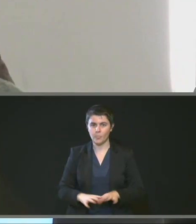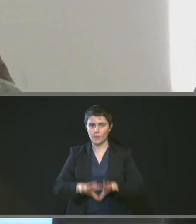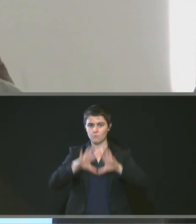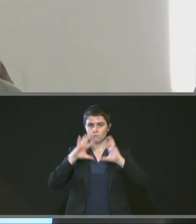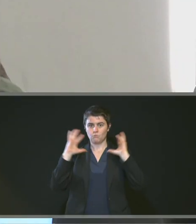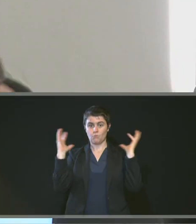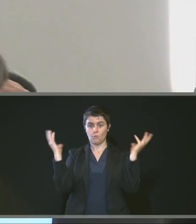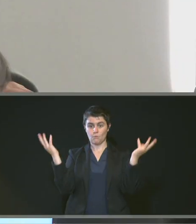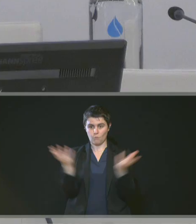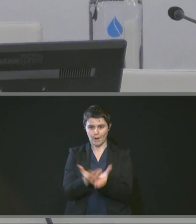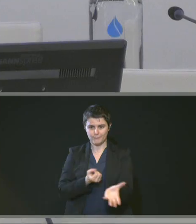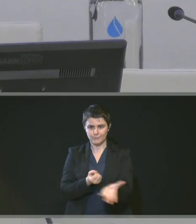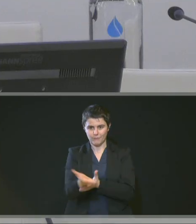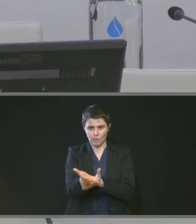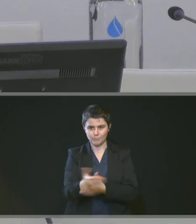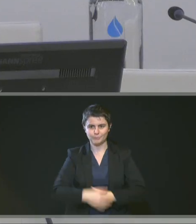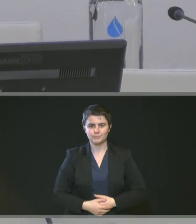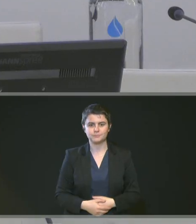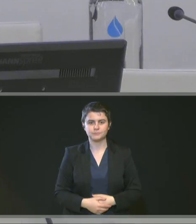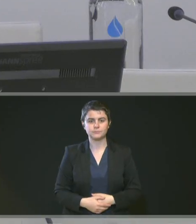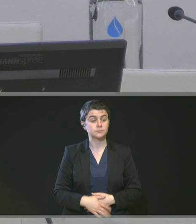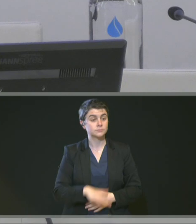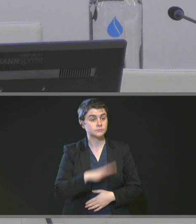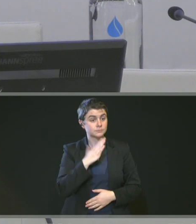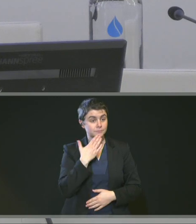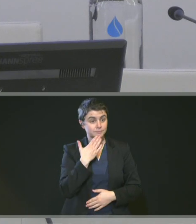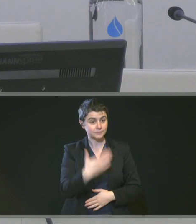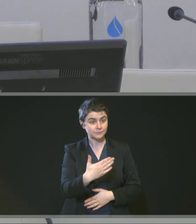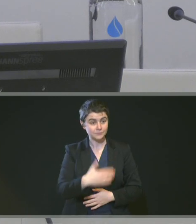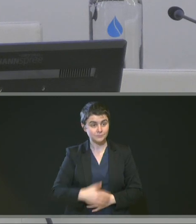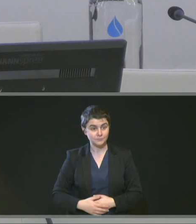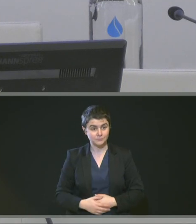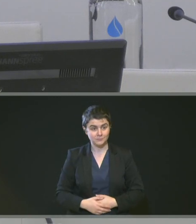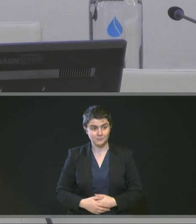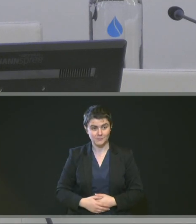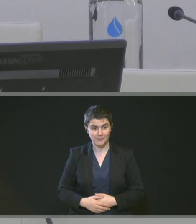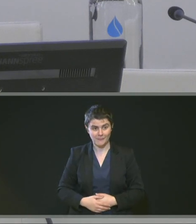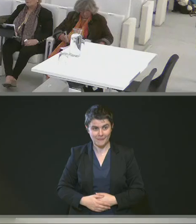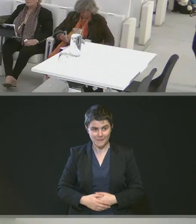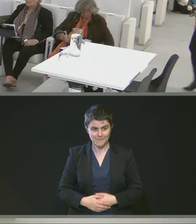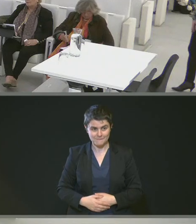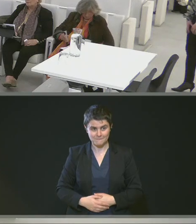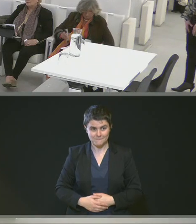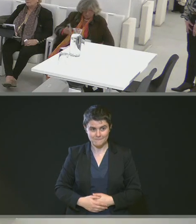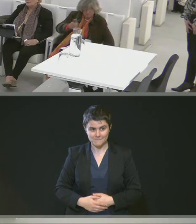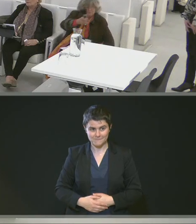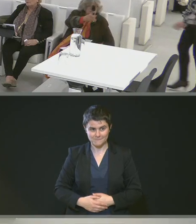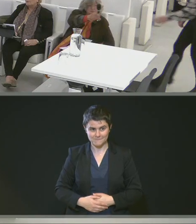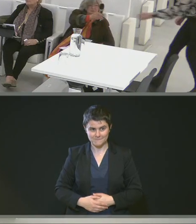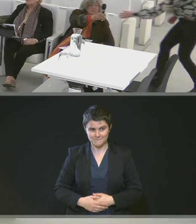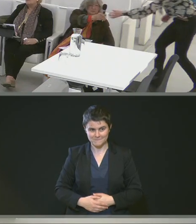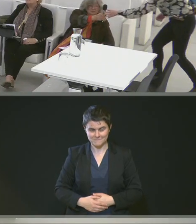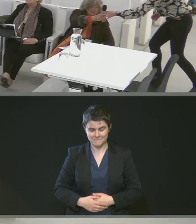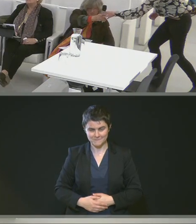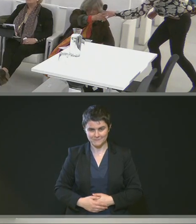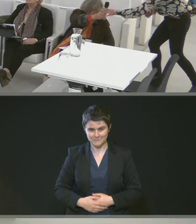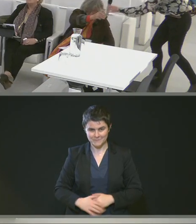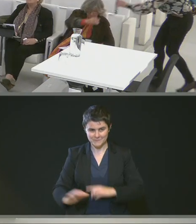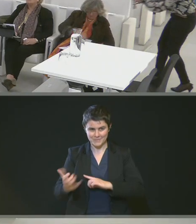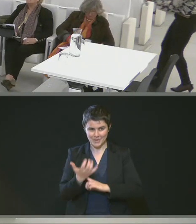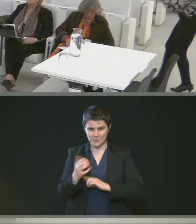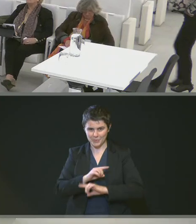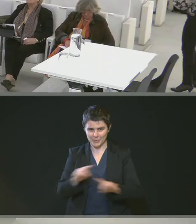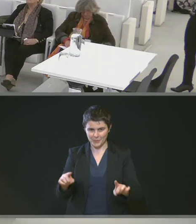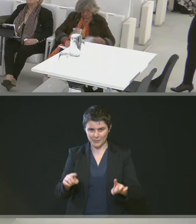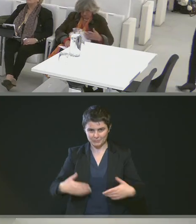peux vous dire. Merci. Y a-t-il des questions, des interventions ? Non ? Pas de vote contre ?